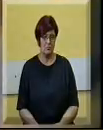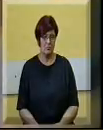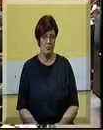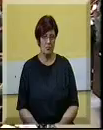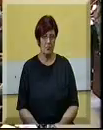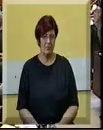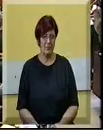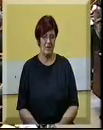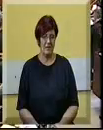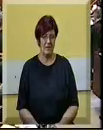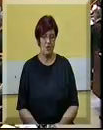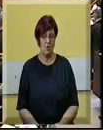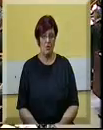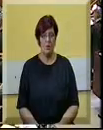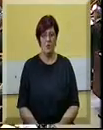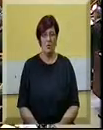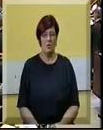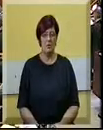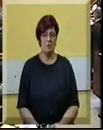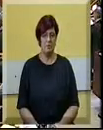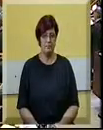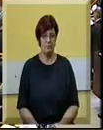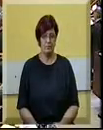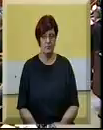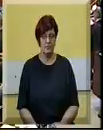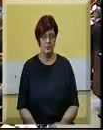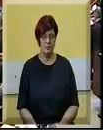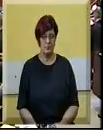Reč im Aleksandar Jovanović, nekad se pripremi Jelena Balašević.